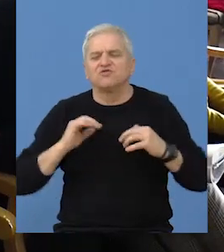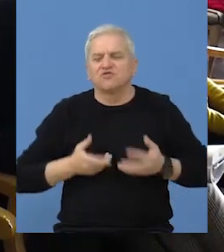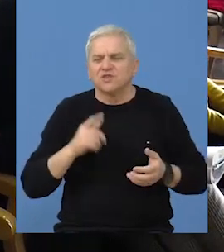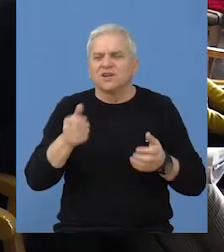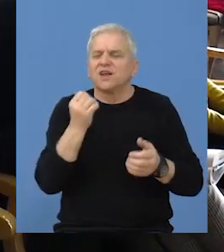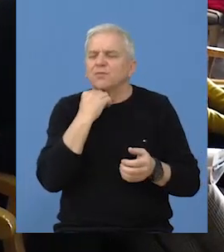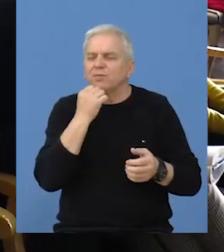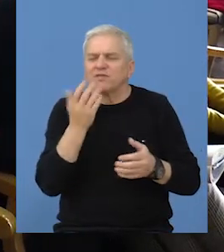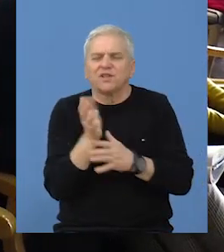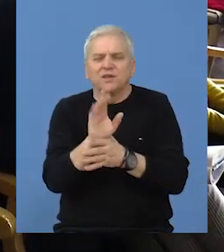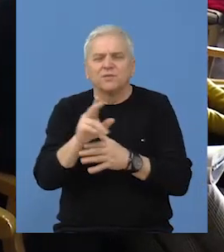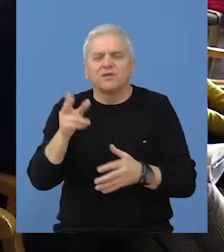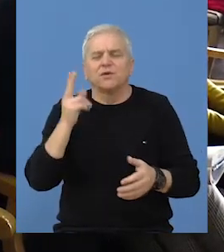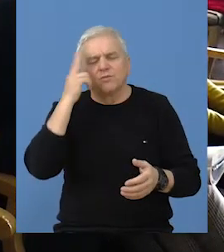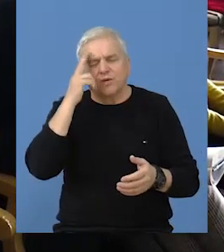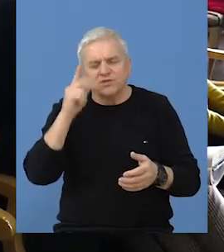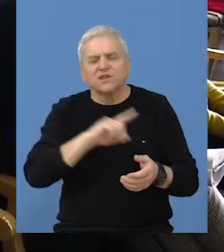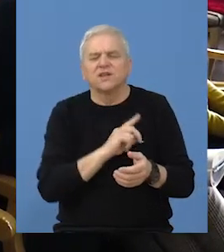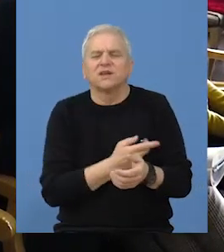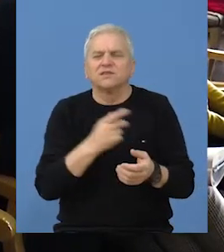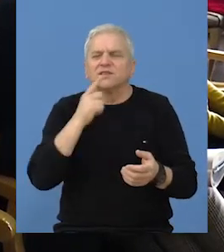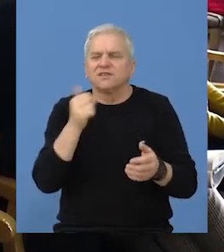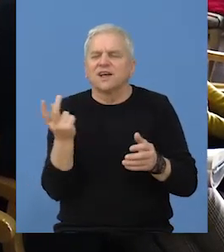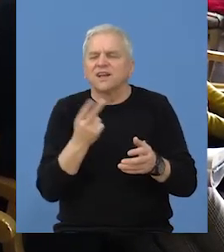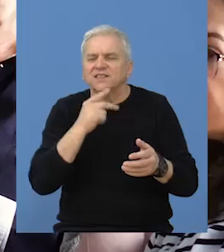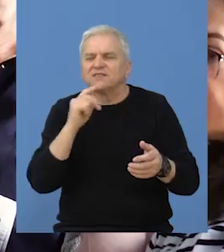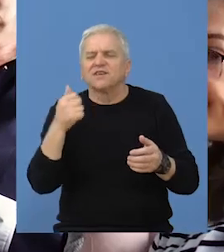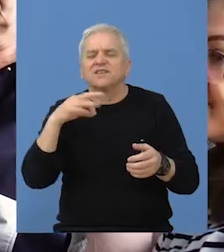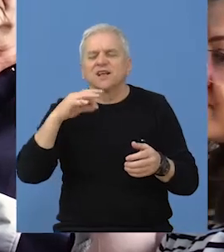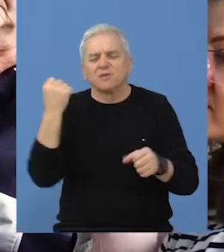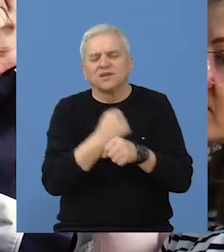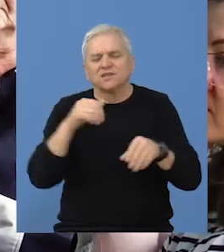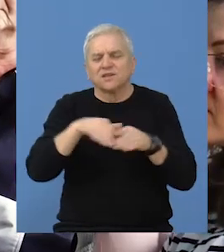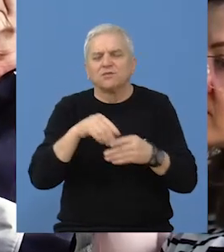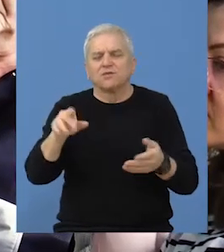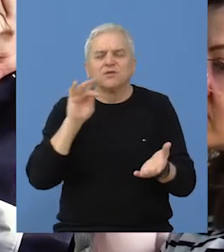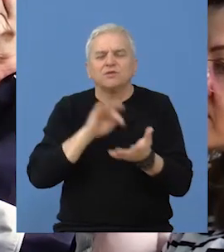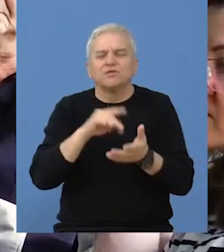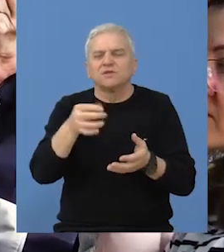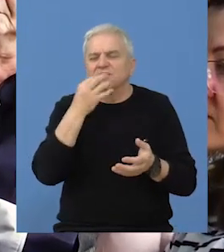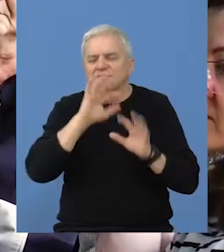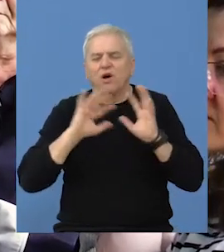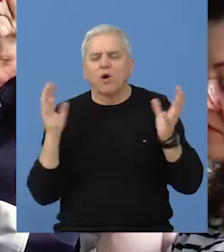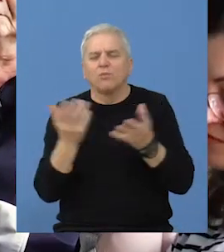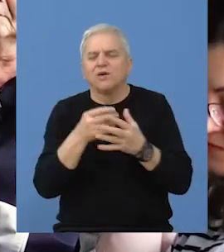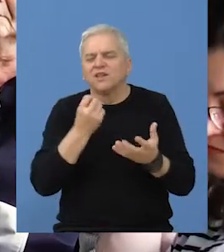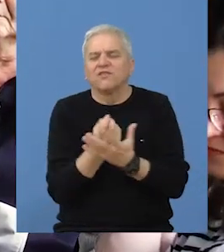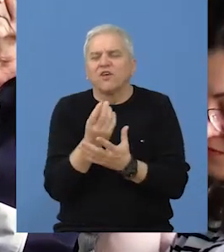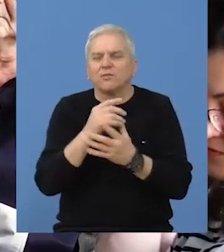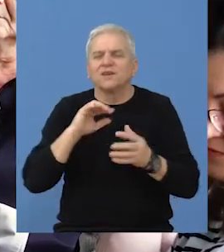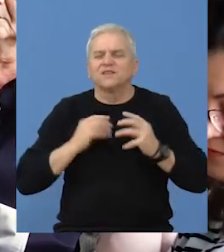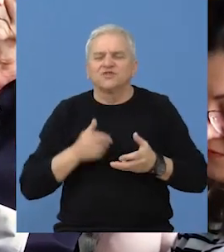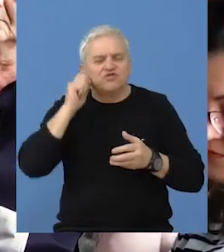žena, a žensko preduzetništvo prepoznato je kao snažan resurs samozapošljavanja. U cilju sveobuhvatnog